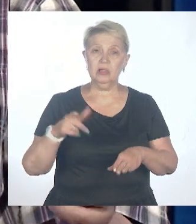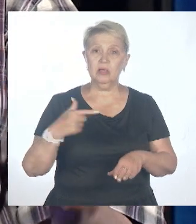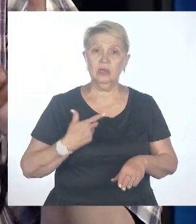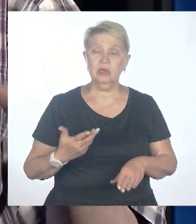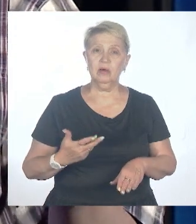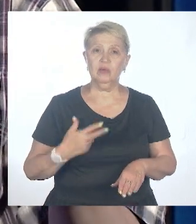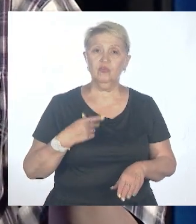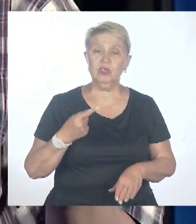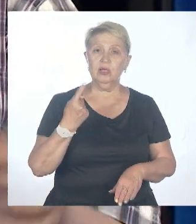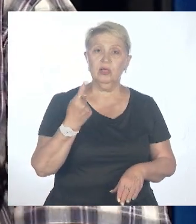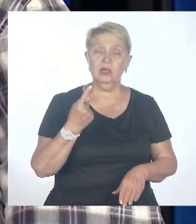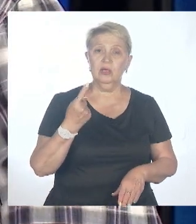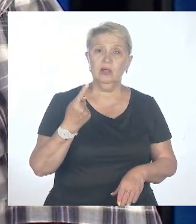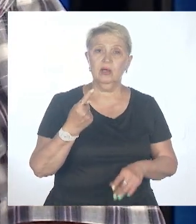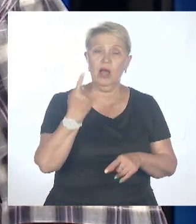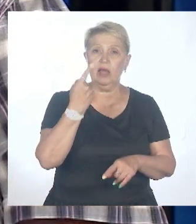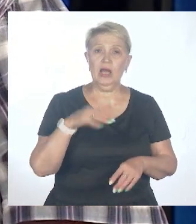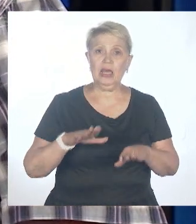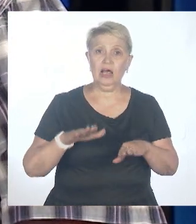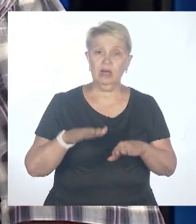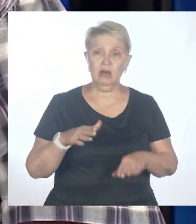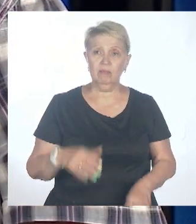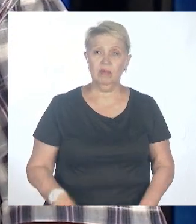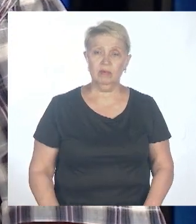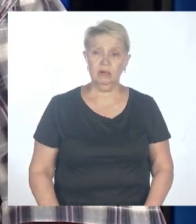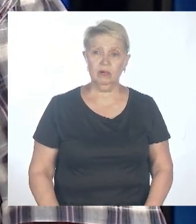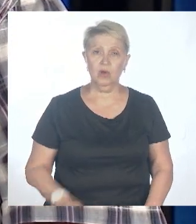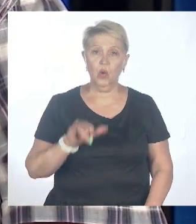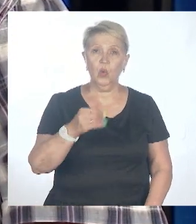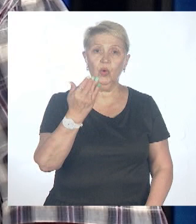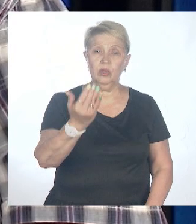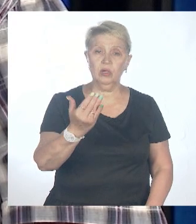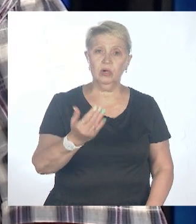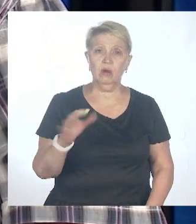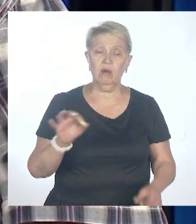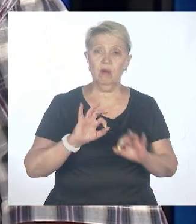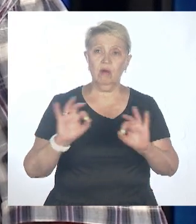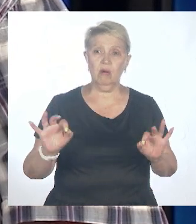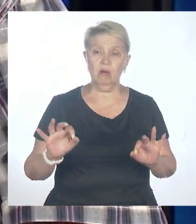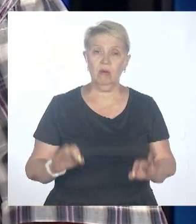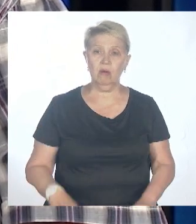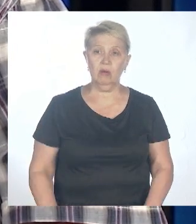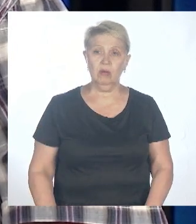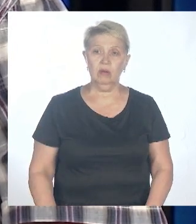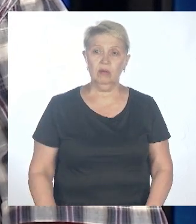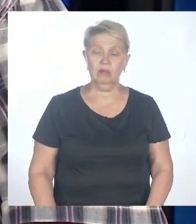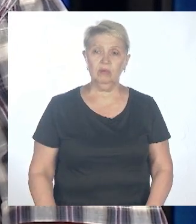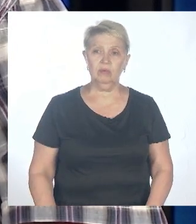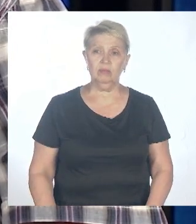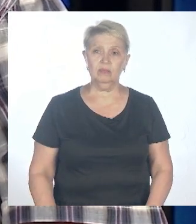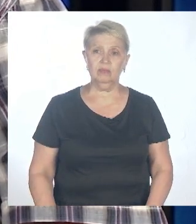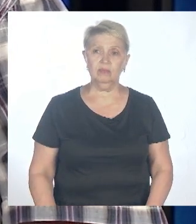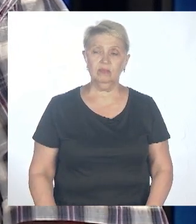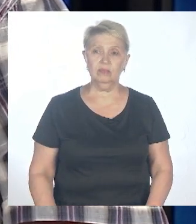метр от кончика носа до кончика хвоста. И у них великолепное медицинское настоящее будущее, я бы сказал так.